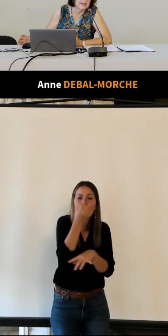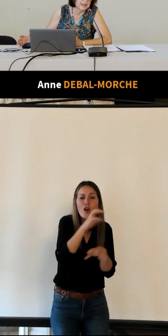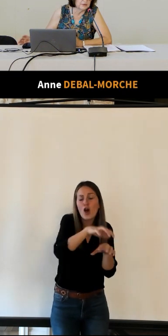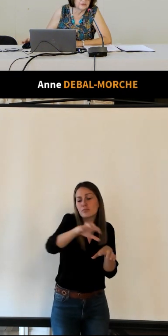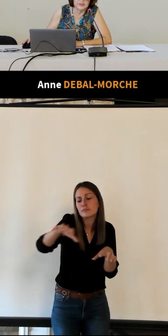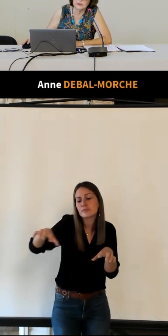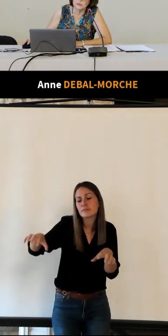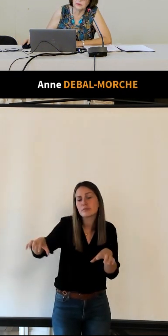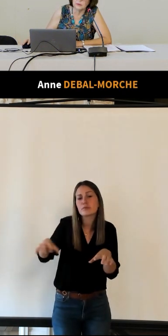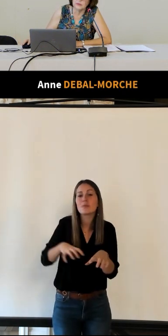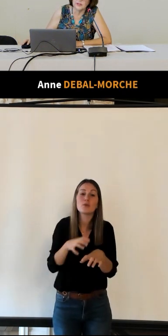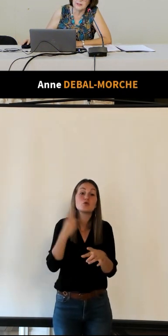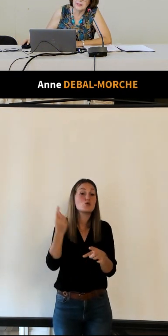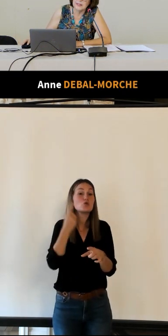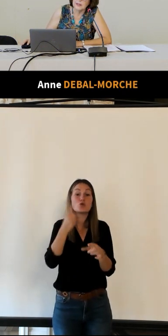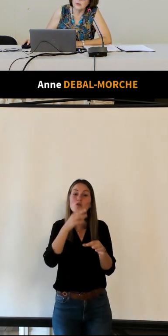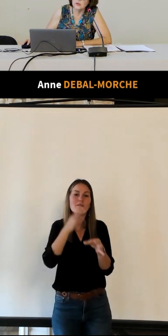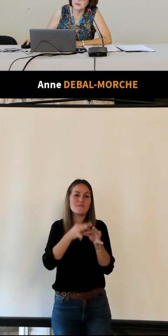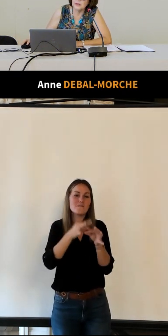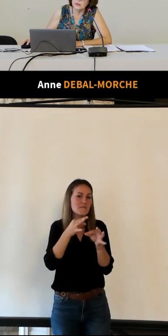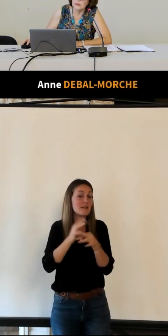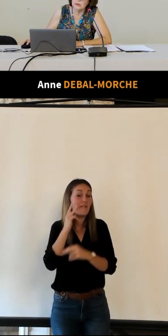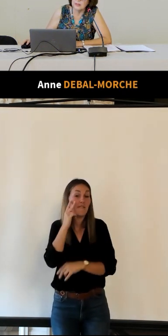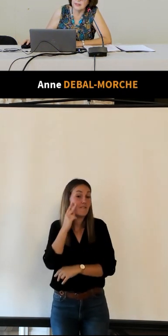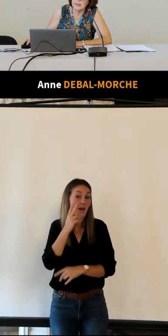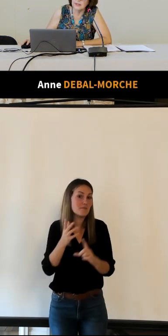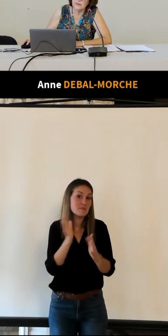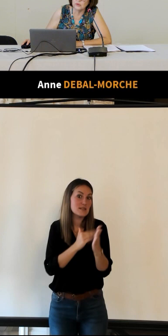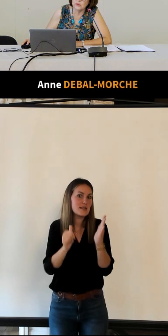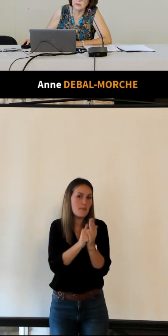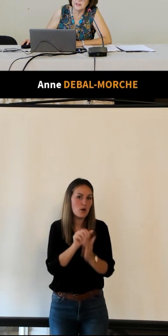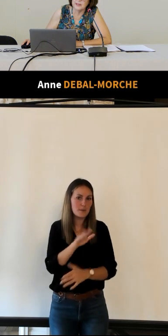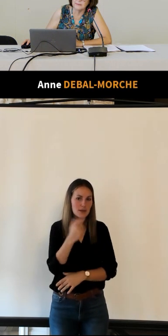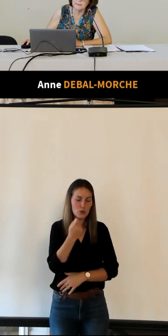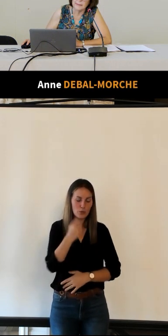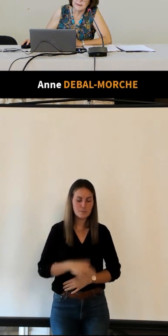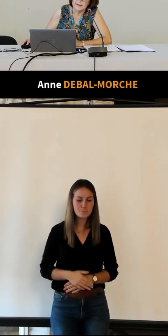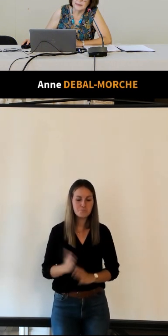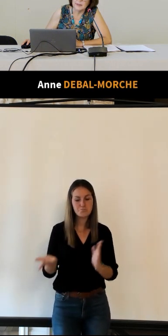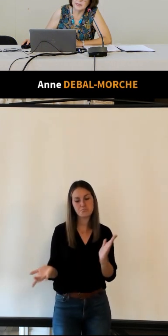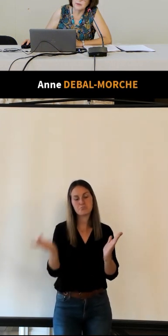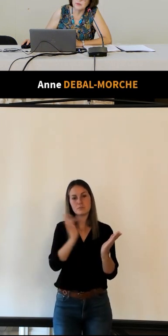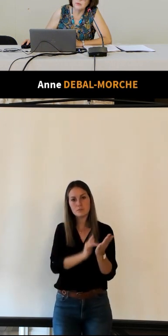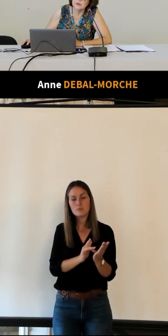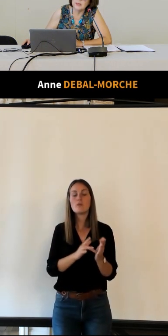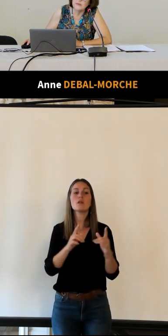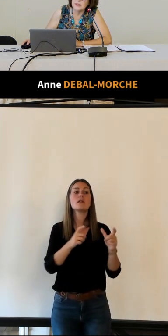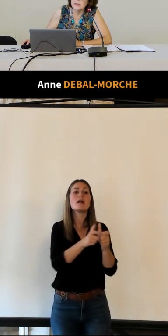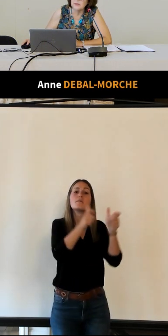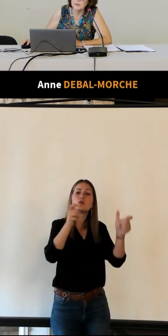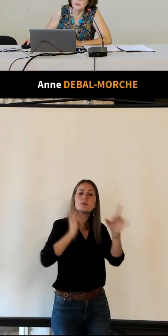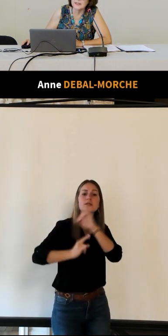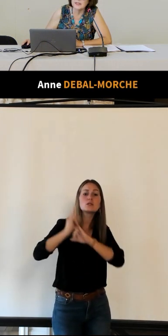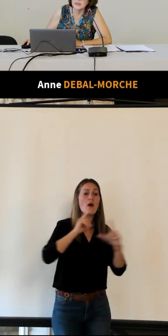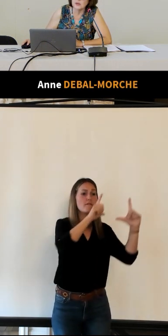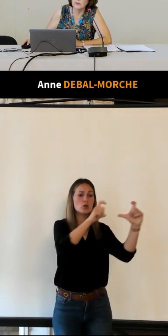grappe de vigne donc le vin ensuite les photos des principaux monuments et là vous voyez